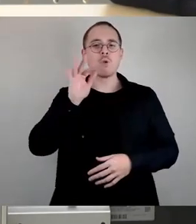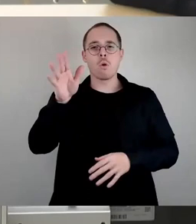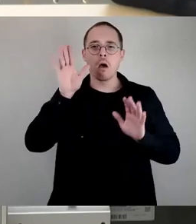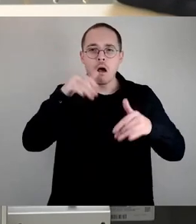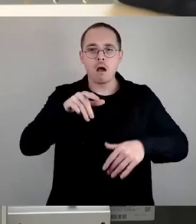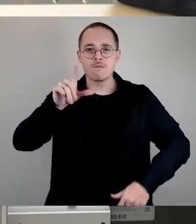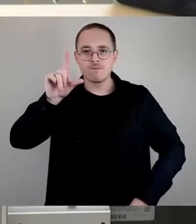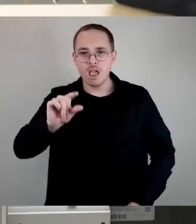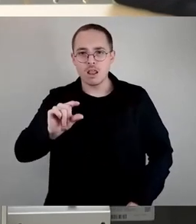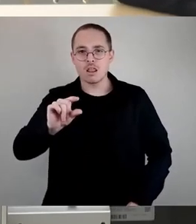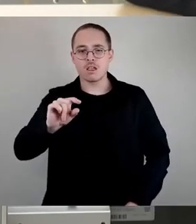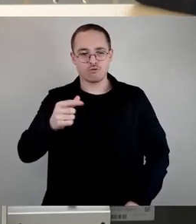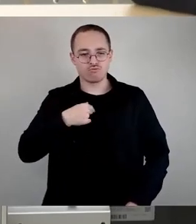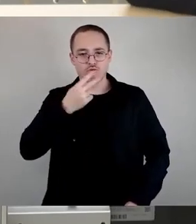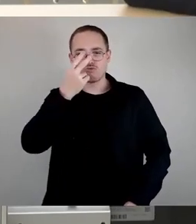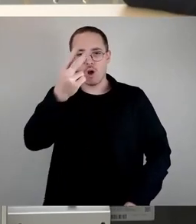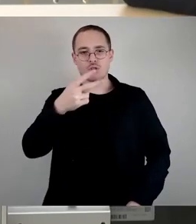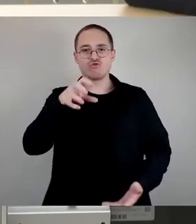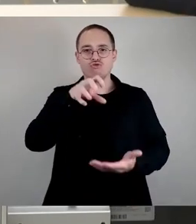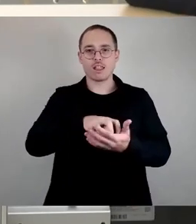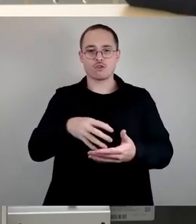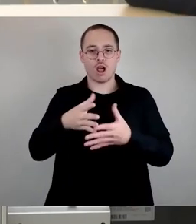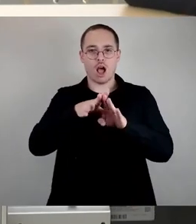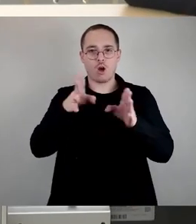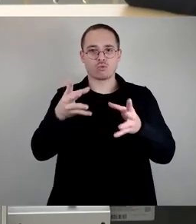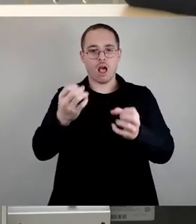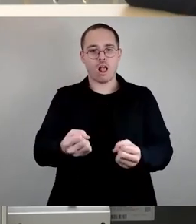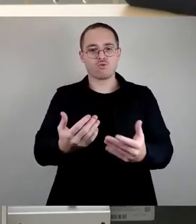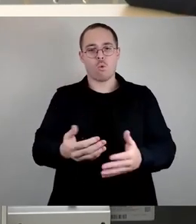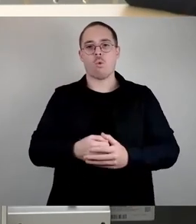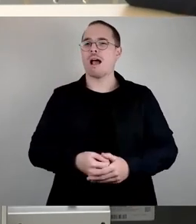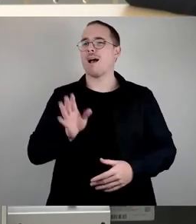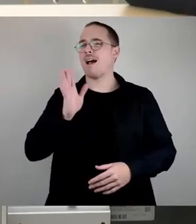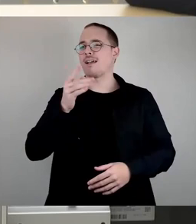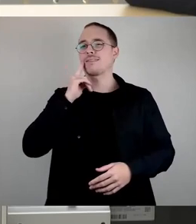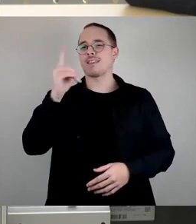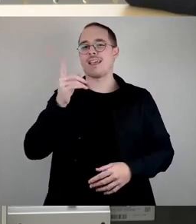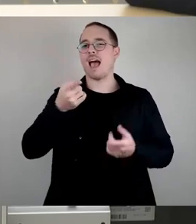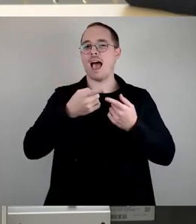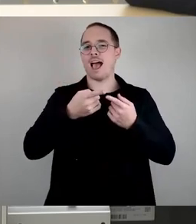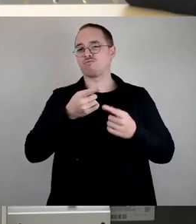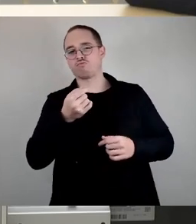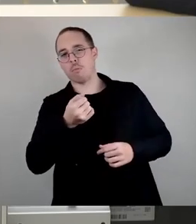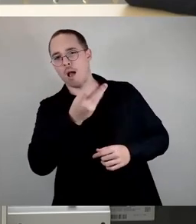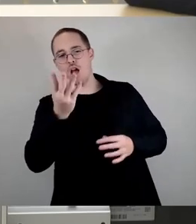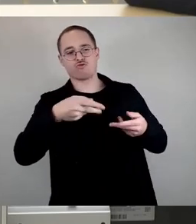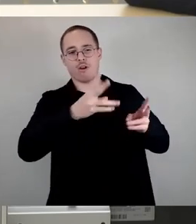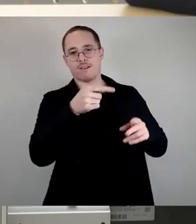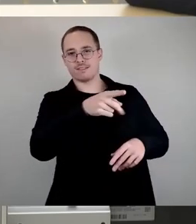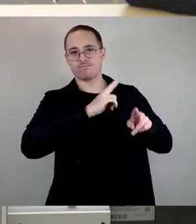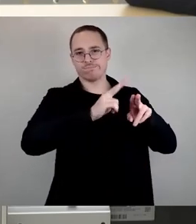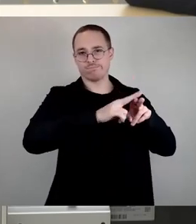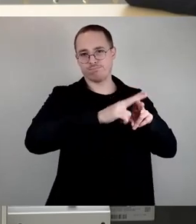ich erinnere einfach mal daran, mit einer Million könnte man in Dresden die eine oder andere Straße sanieren. Man könnte, wie wir vorhin gehört haben, die